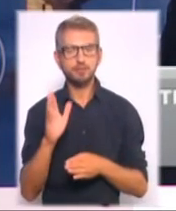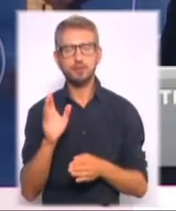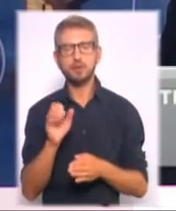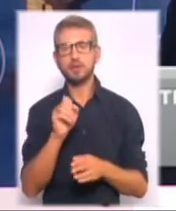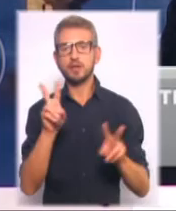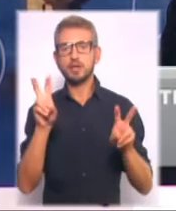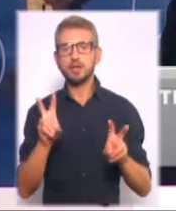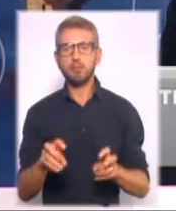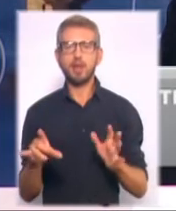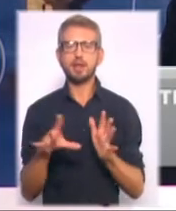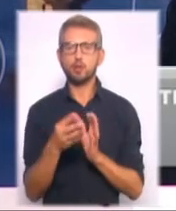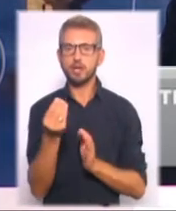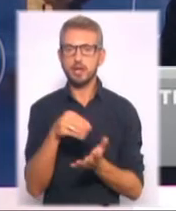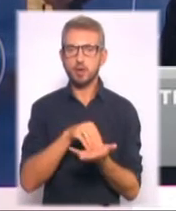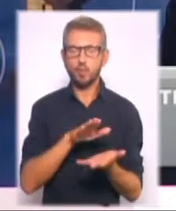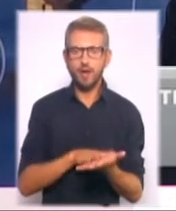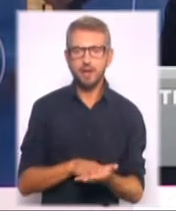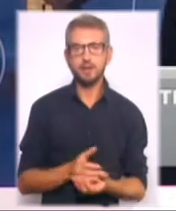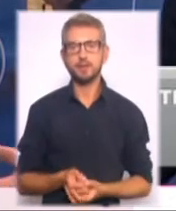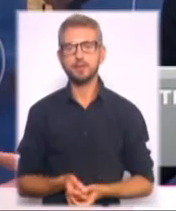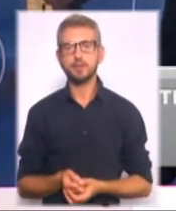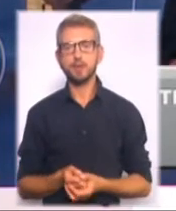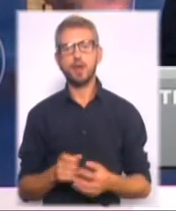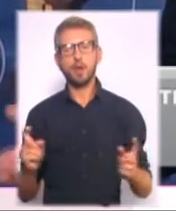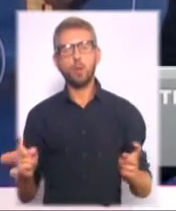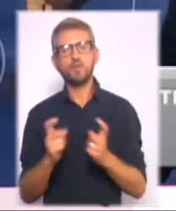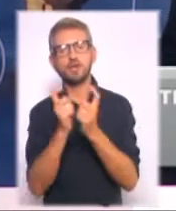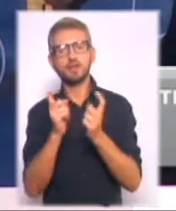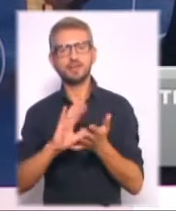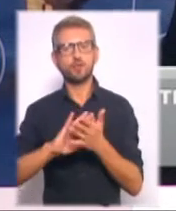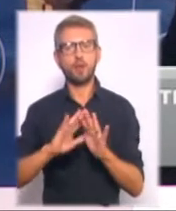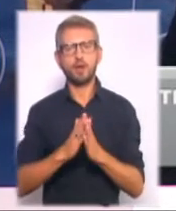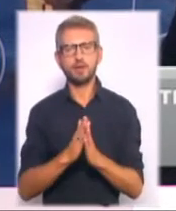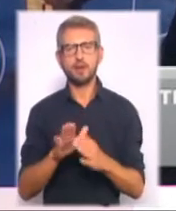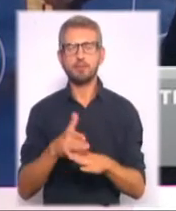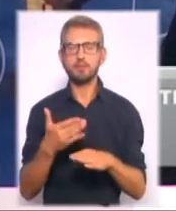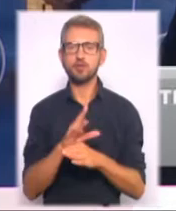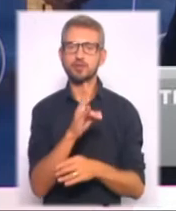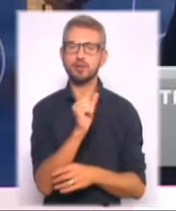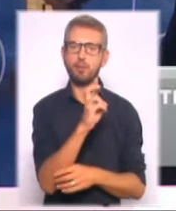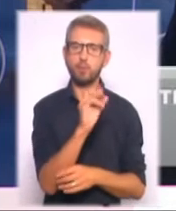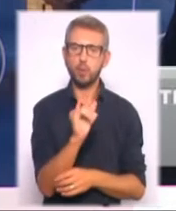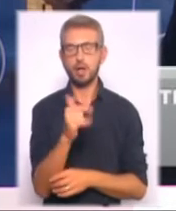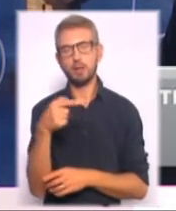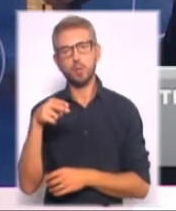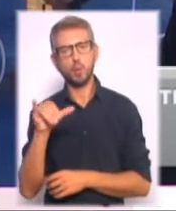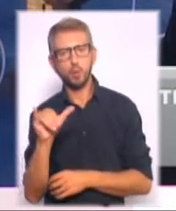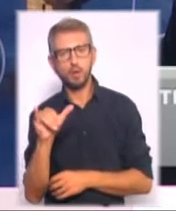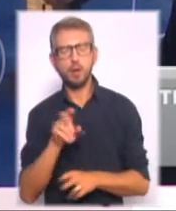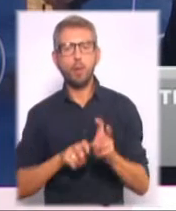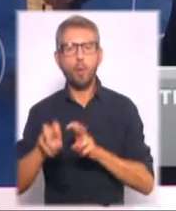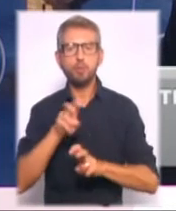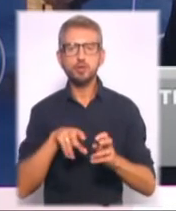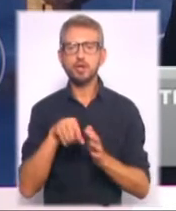тем, як електронне декларування, як конфлікт або ситуацію між НАБУ та ГПУ, власне, обшуки у